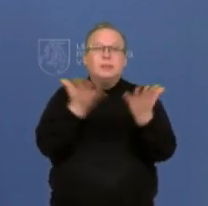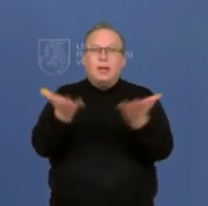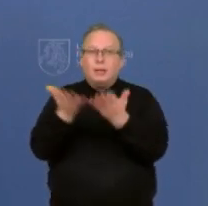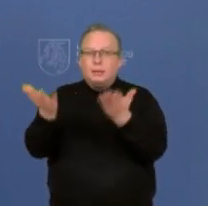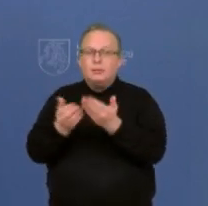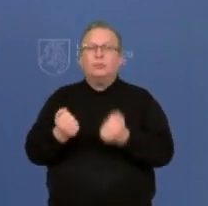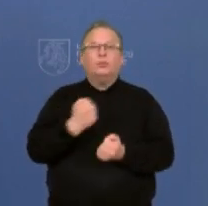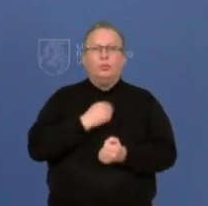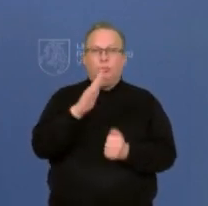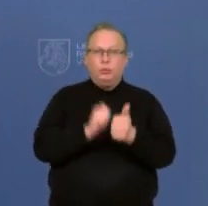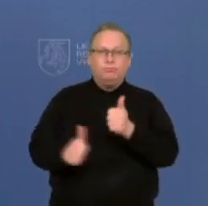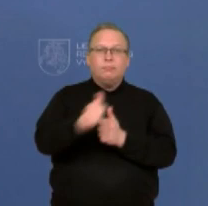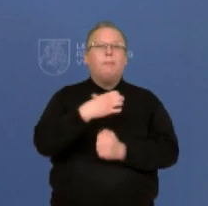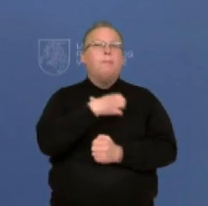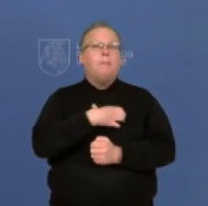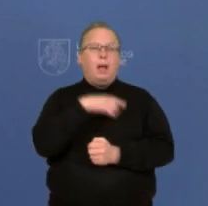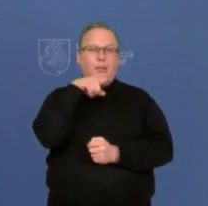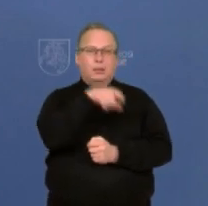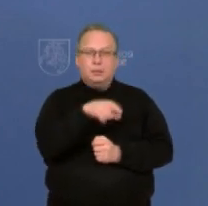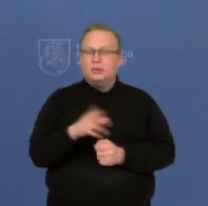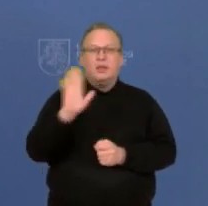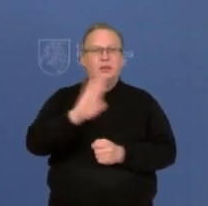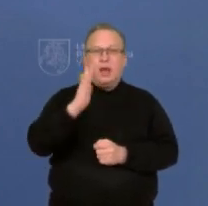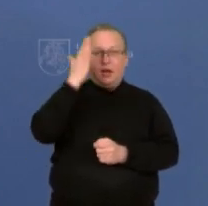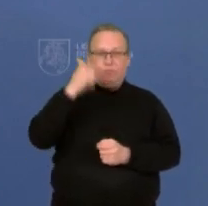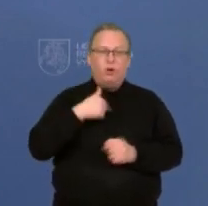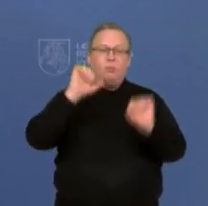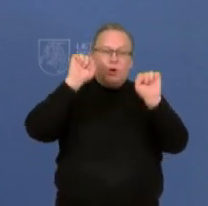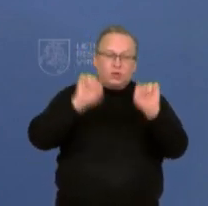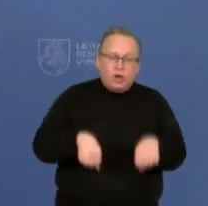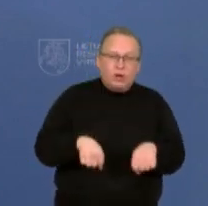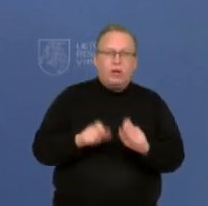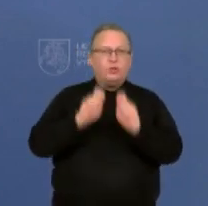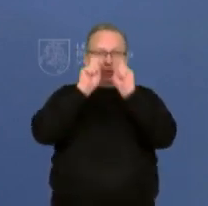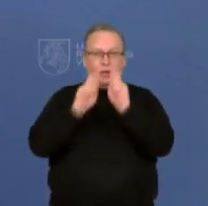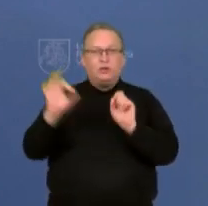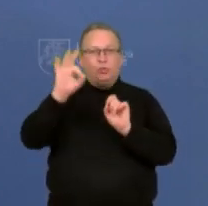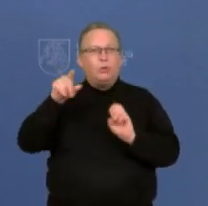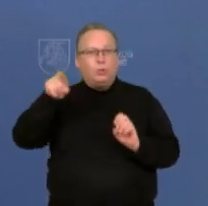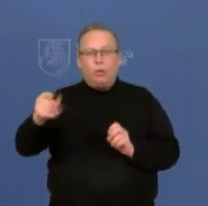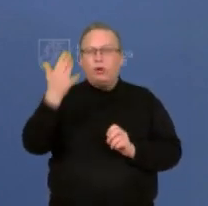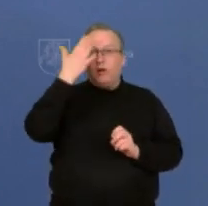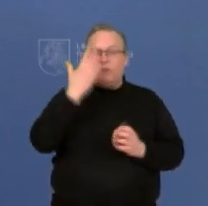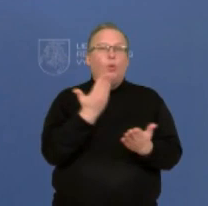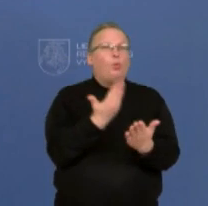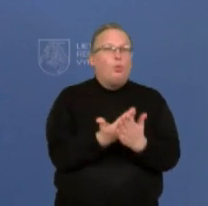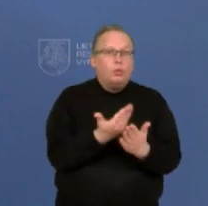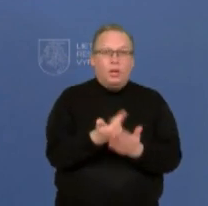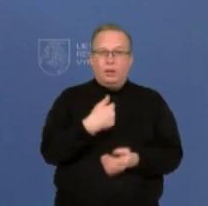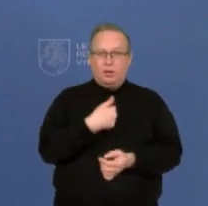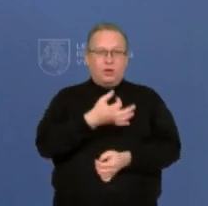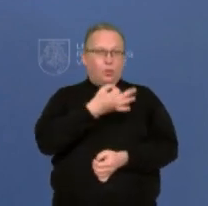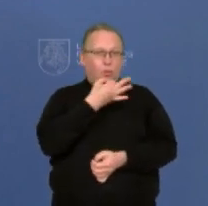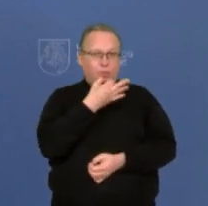turėtų būti prioritetas. Ne galvoti apie tai, kaip aš čia galėčiau testuotis, bet galvoti apie tai, kodėl aš dar